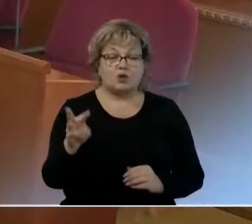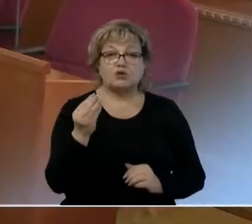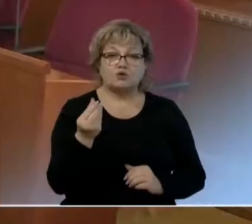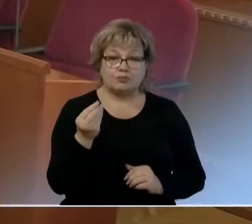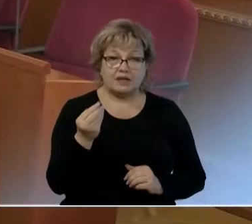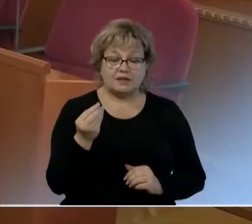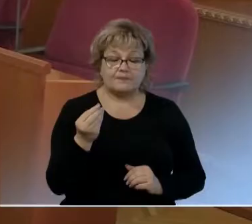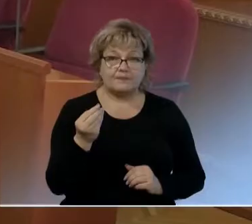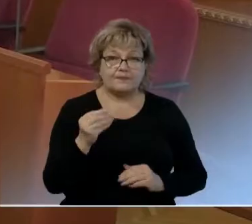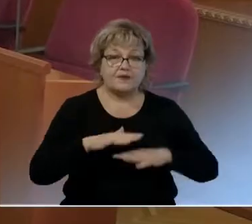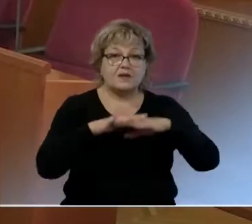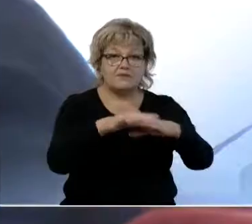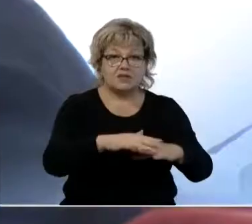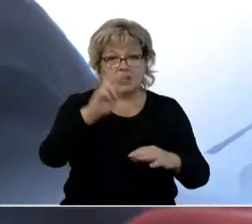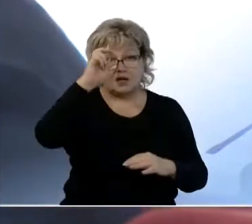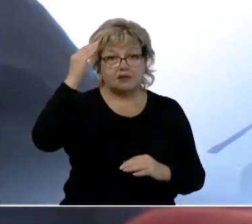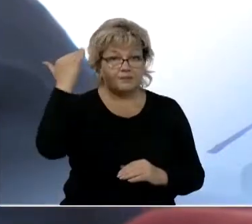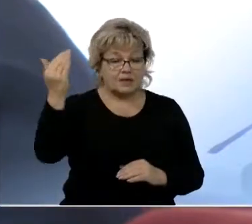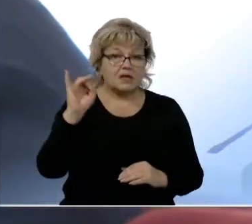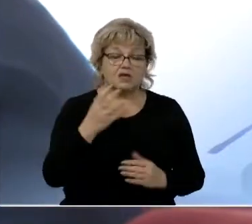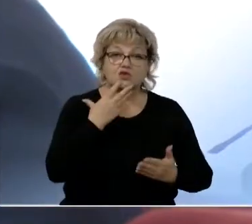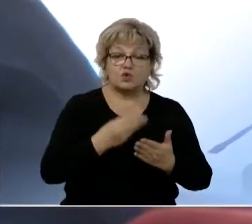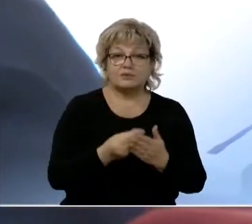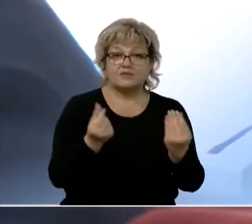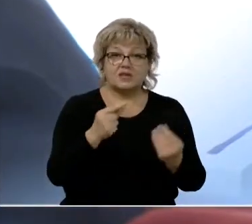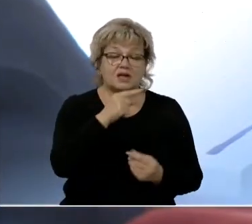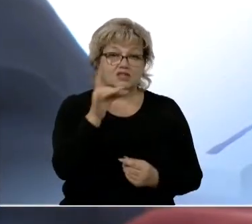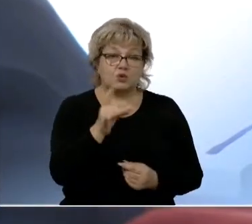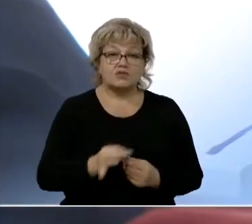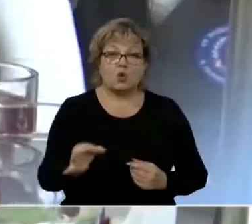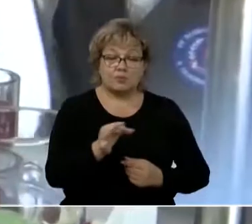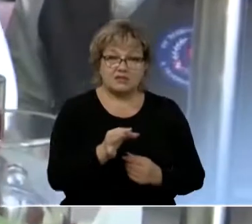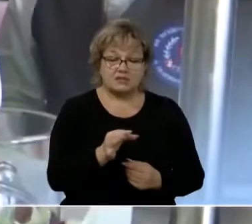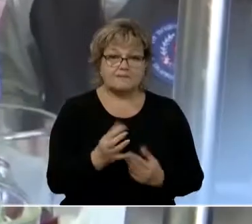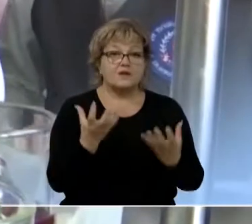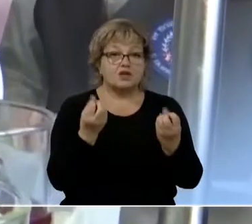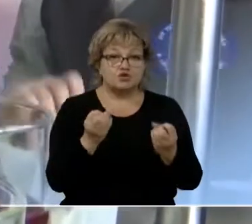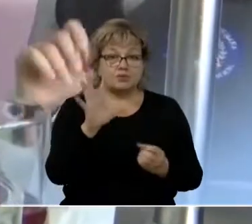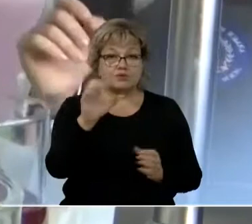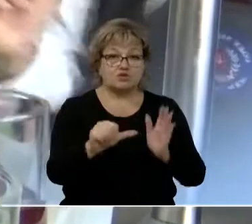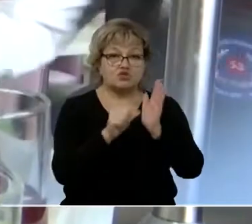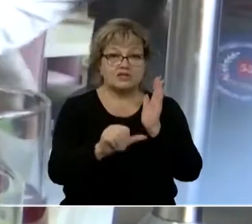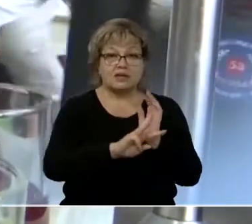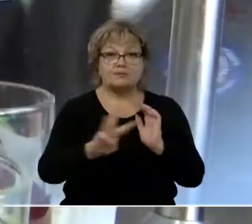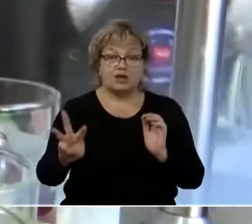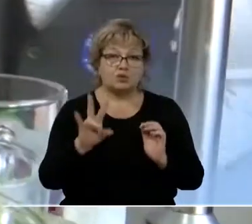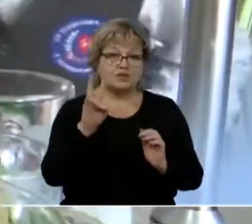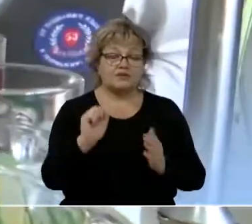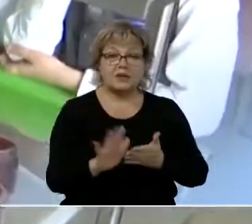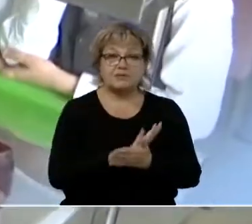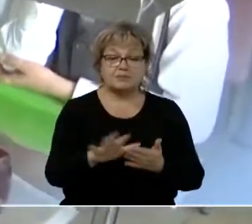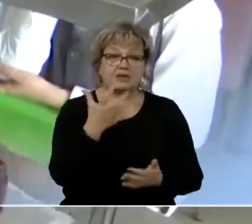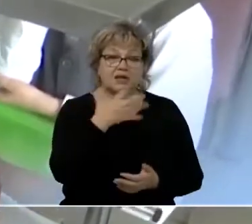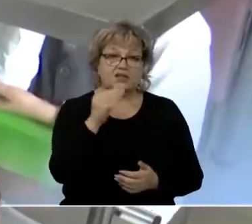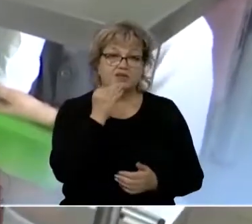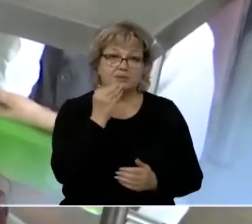рублей целевых поступлений федерального бюджета и собственных средств Ростовской области. Еще 560 миллионов на бесплатное